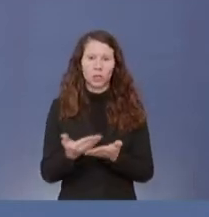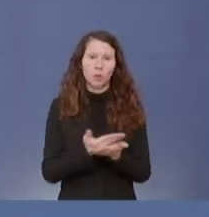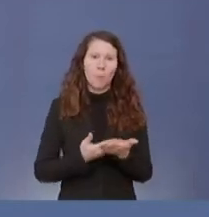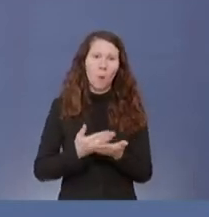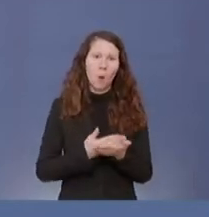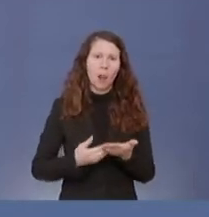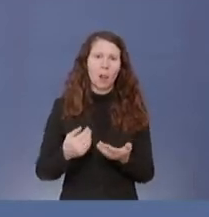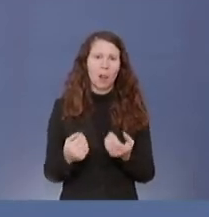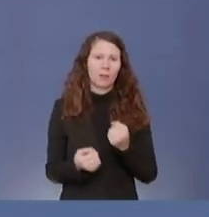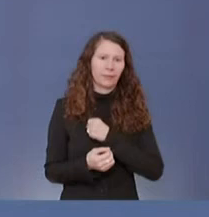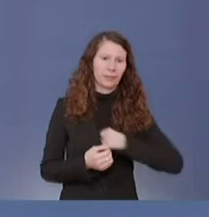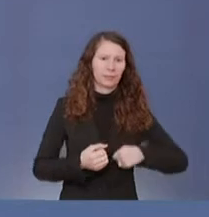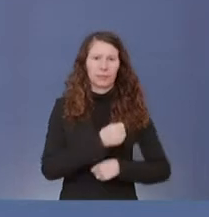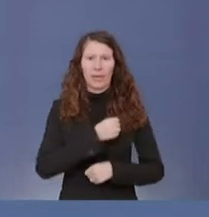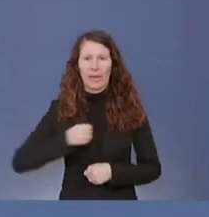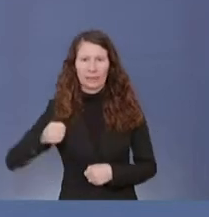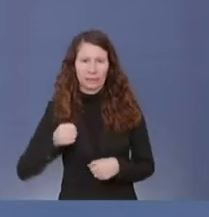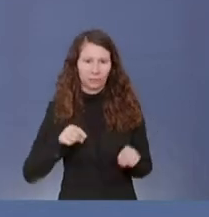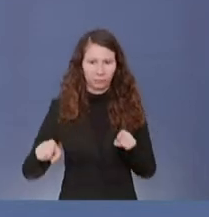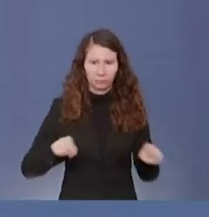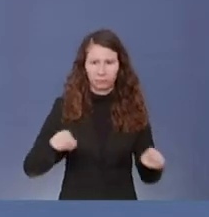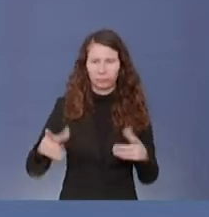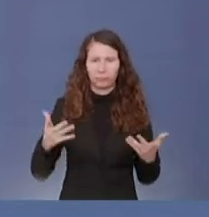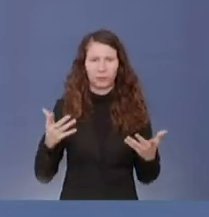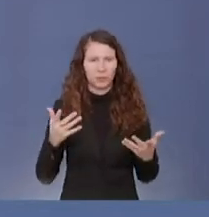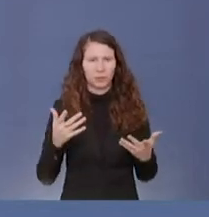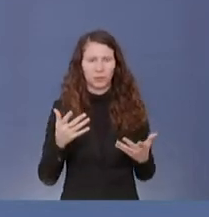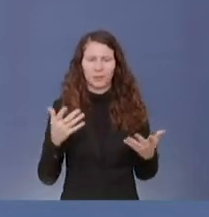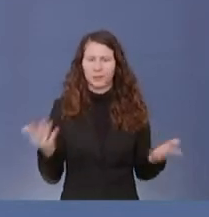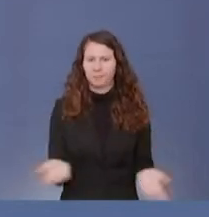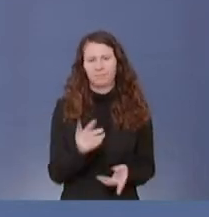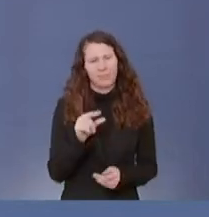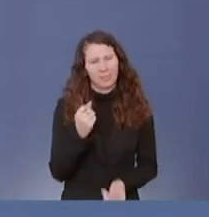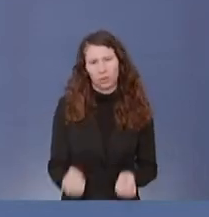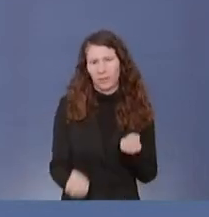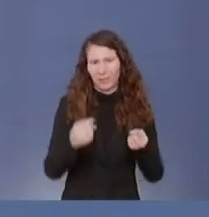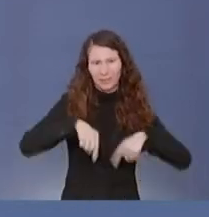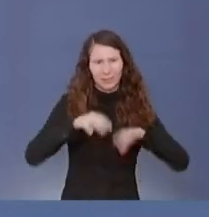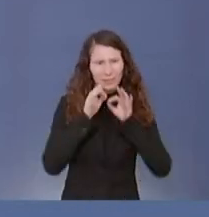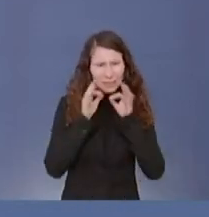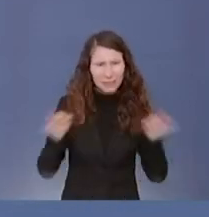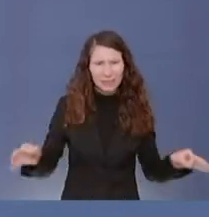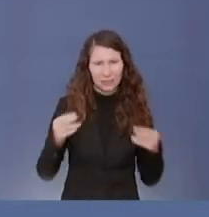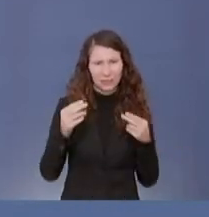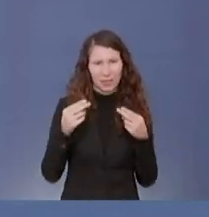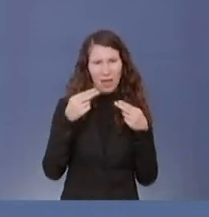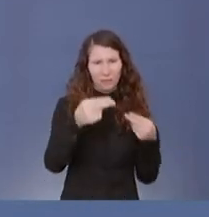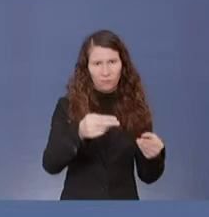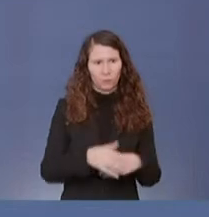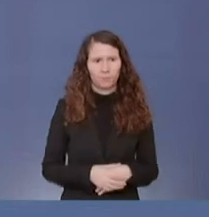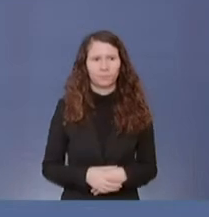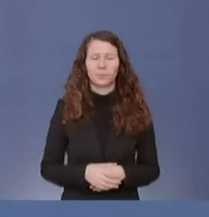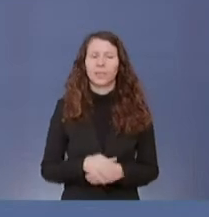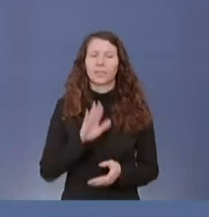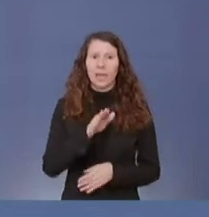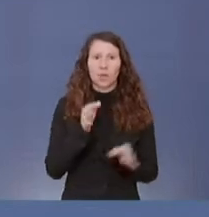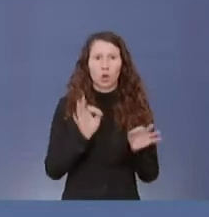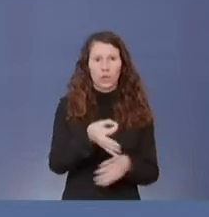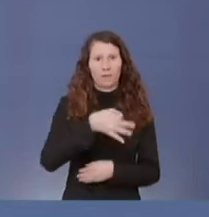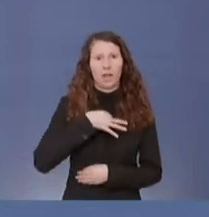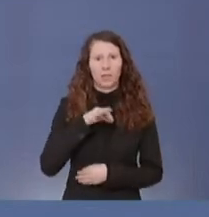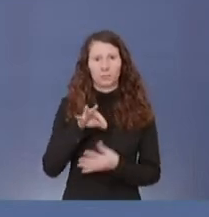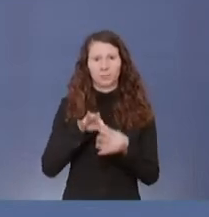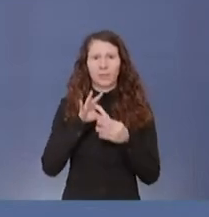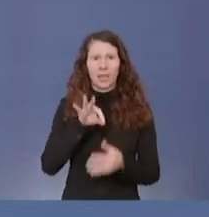das fällt mir jetzt an dieser Stelle etwas schwer, das hier konkret zu beauskunften. Ich nehme jetzt mal Ihre konkrete Frage nach dem FDJ